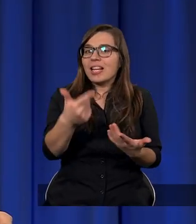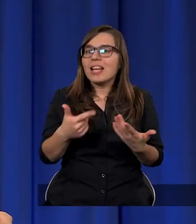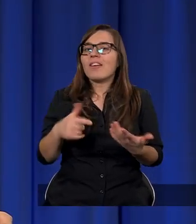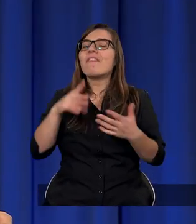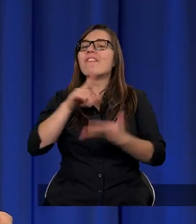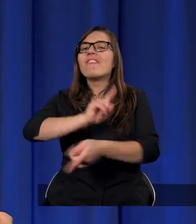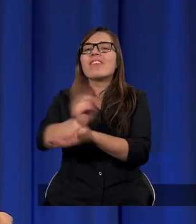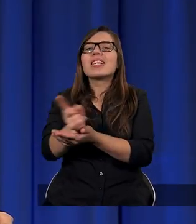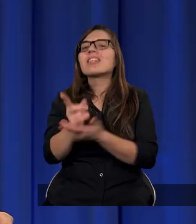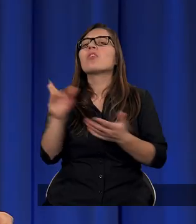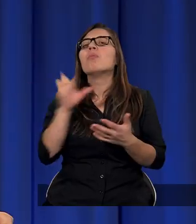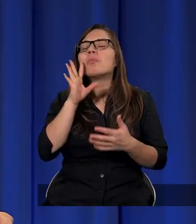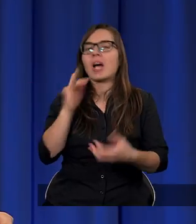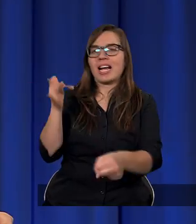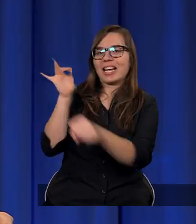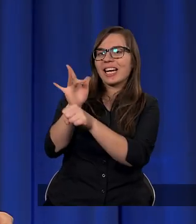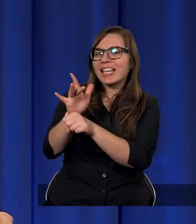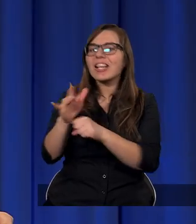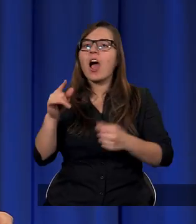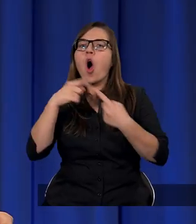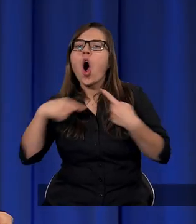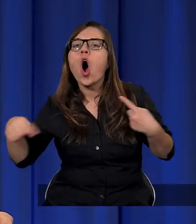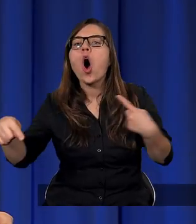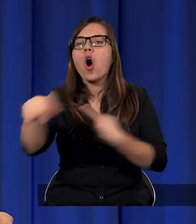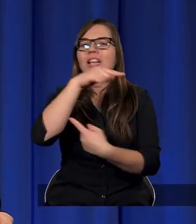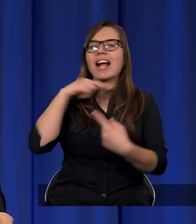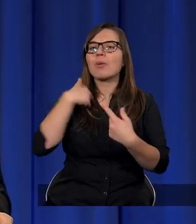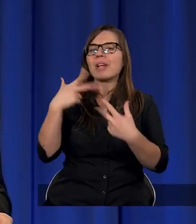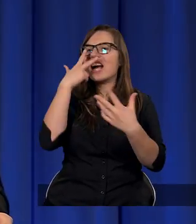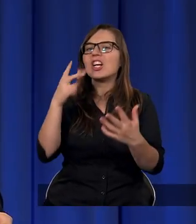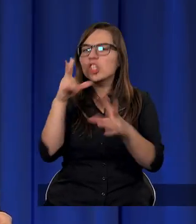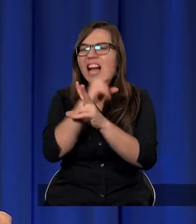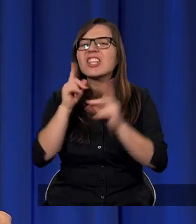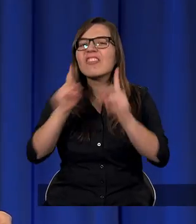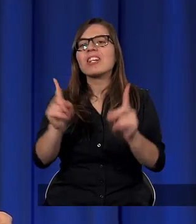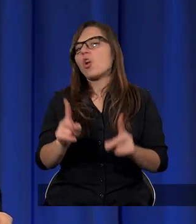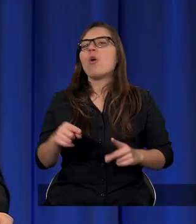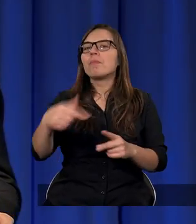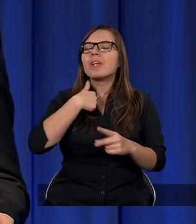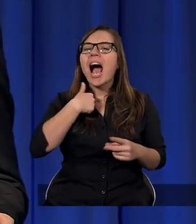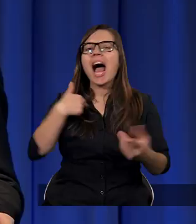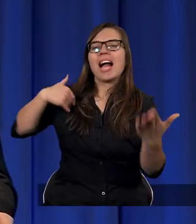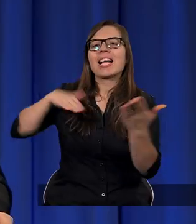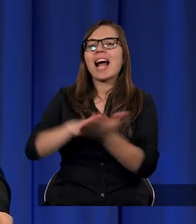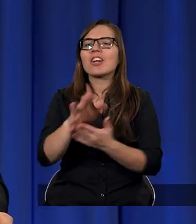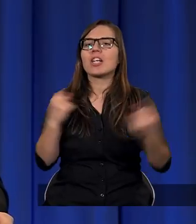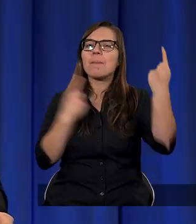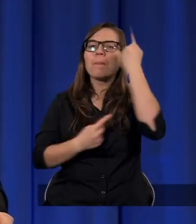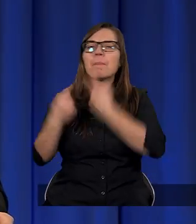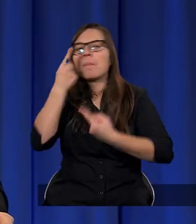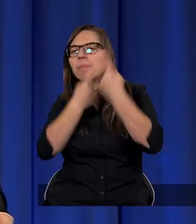wyniku krytycznego podejścia do otaczającej mnie rzeczywistości. W wyniku tego, że zaczynam się zastanawiać,